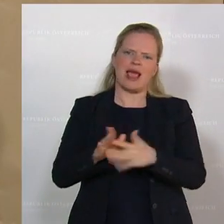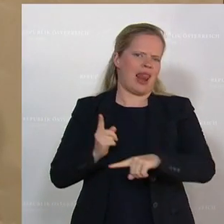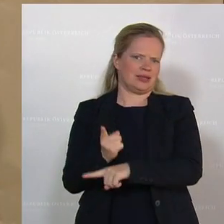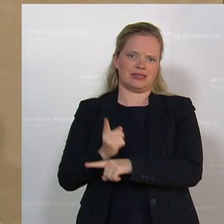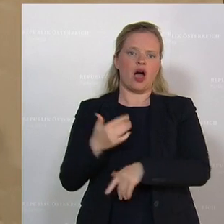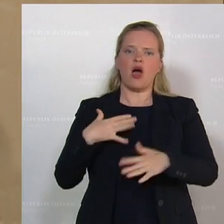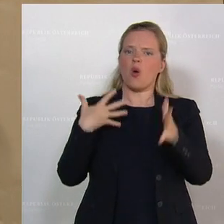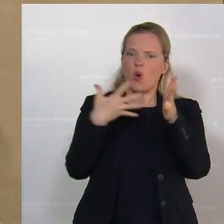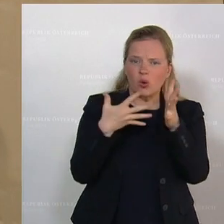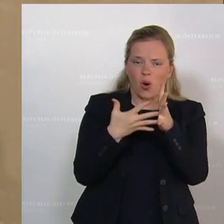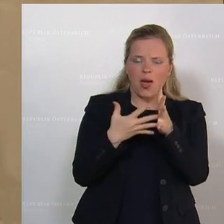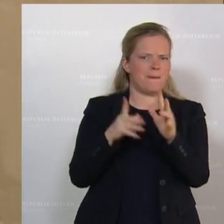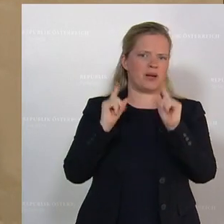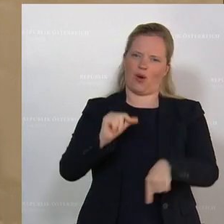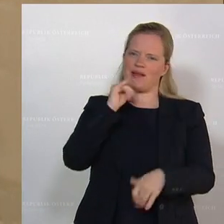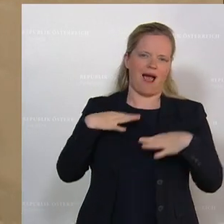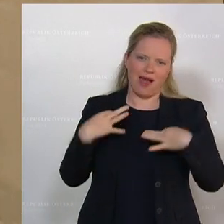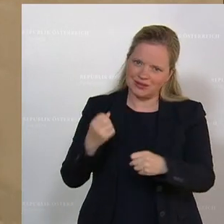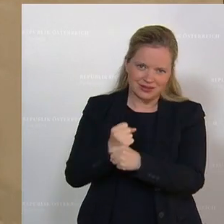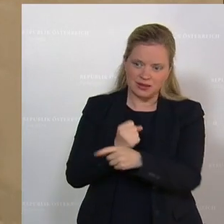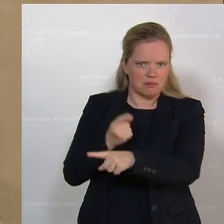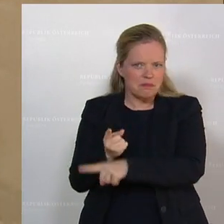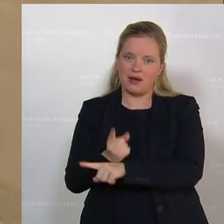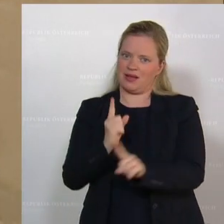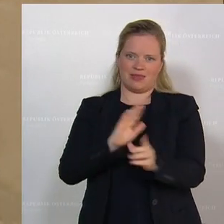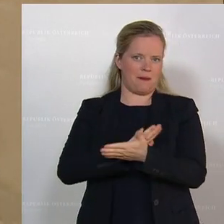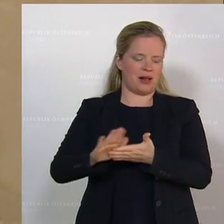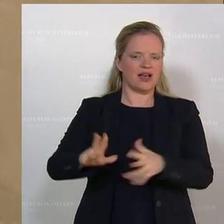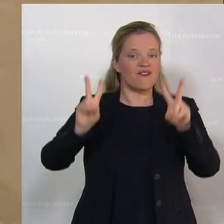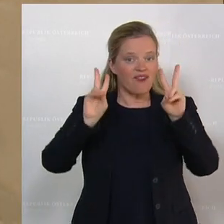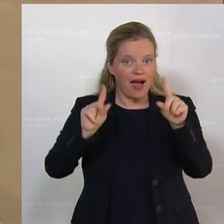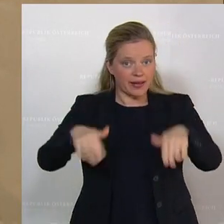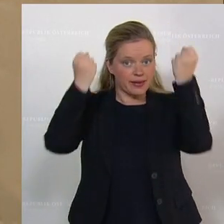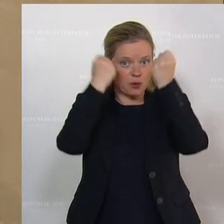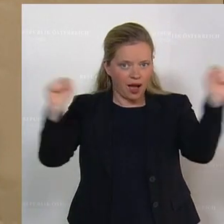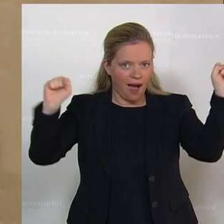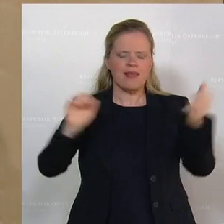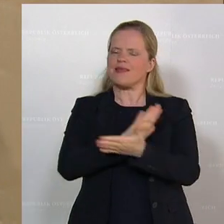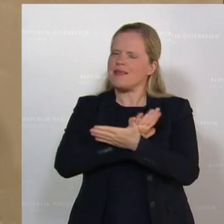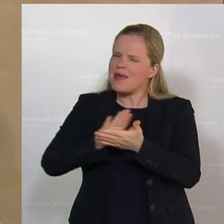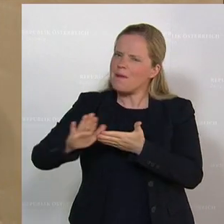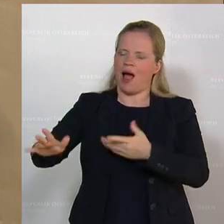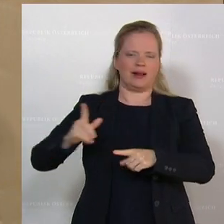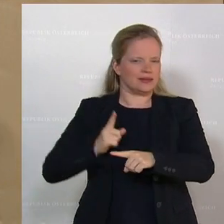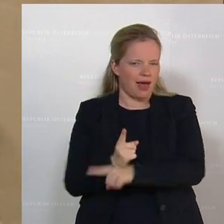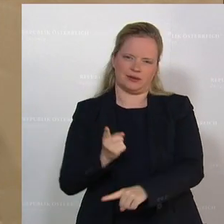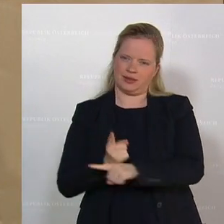Kontrolle ist nie lästig und auch die Wahrheit ist in einer Demokratie nie lästig. Nie.